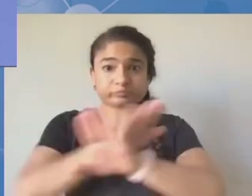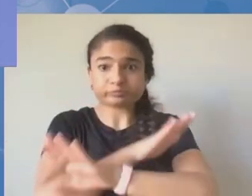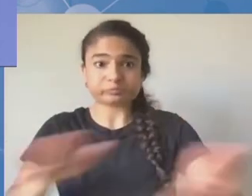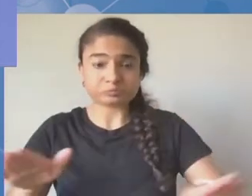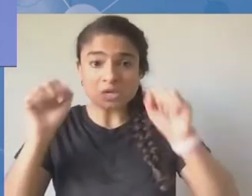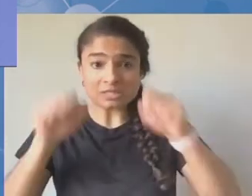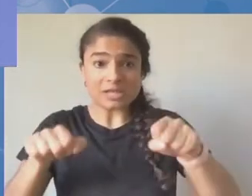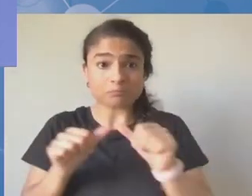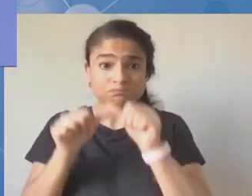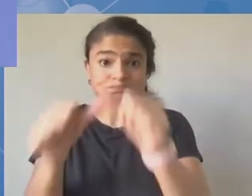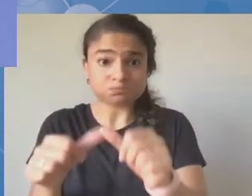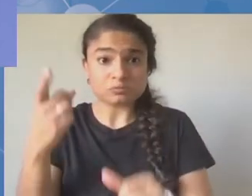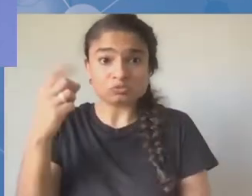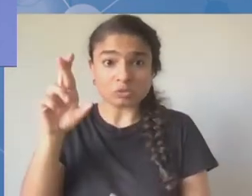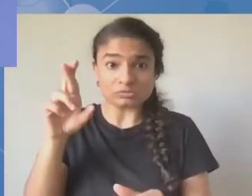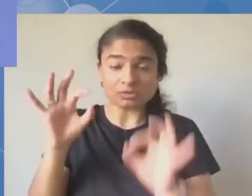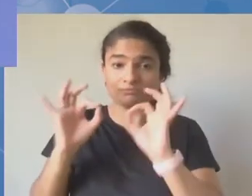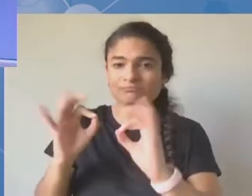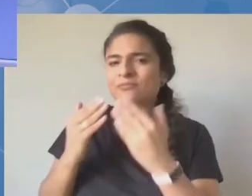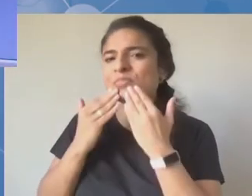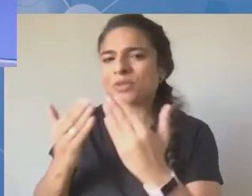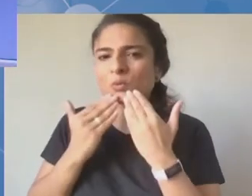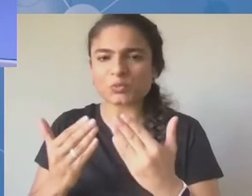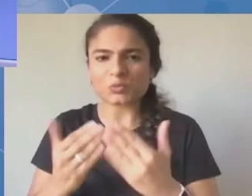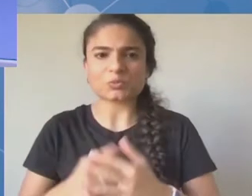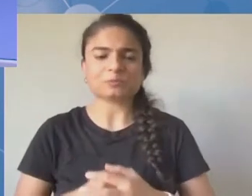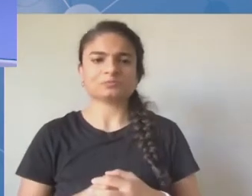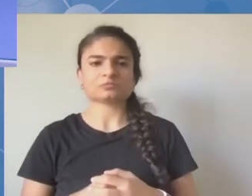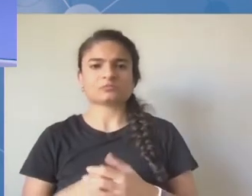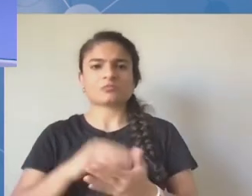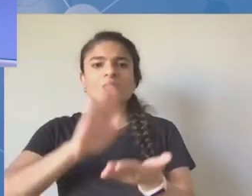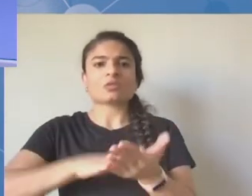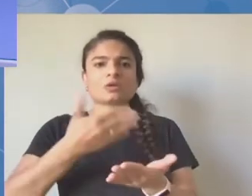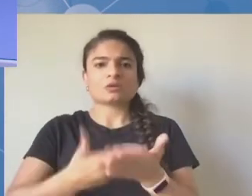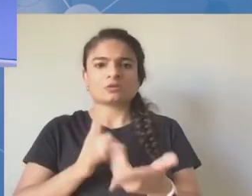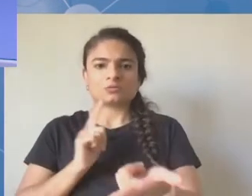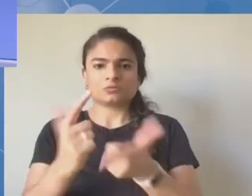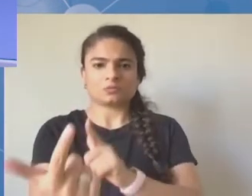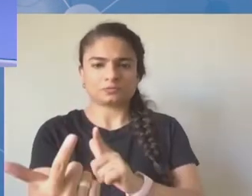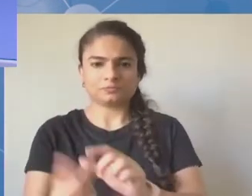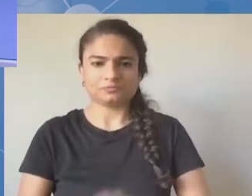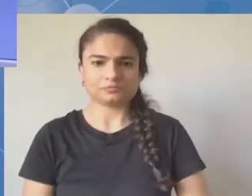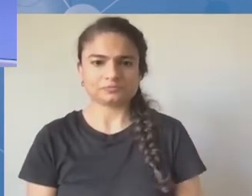I kolejna osoba online. Wracamy raz jeszcze do zdalnego hubu w Ganie.